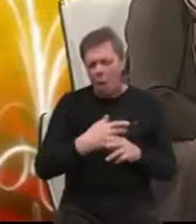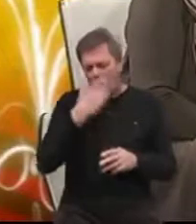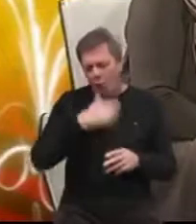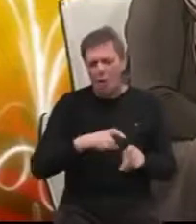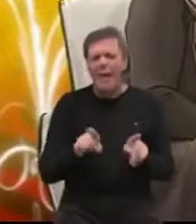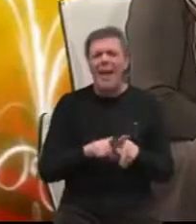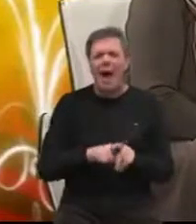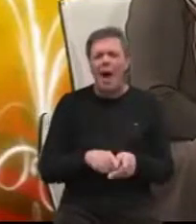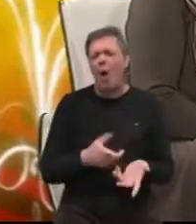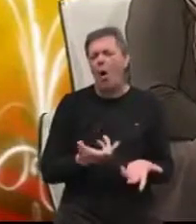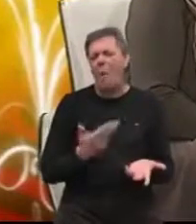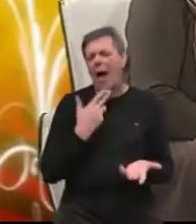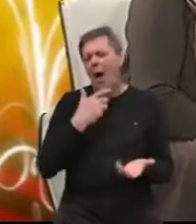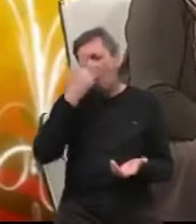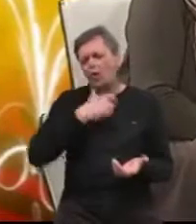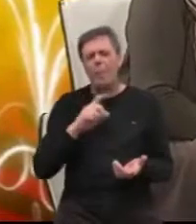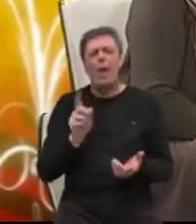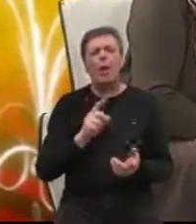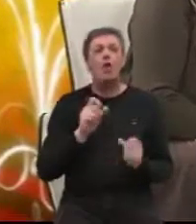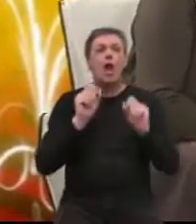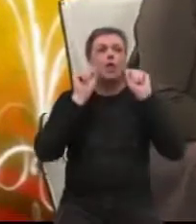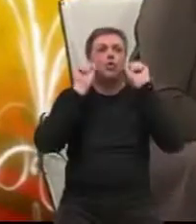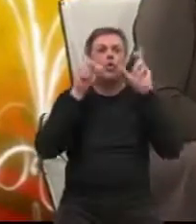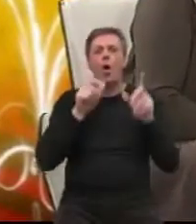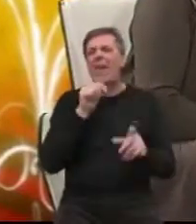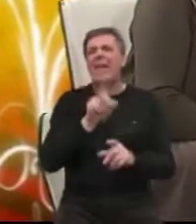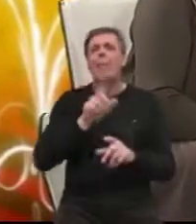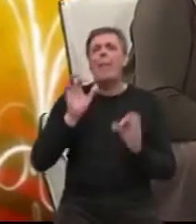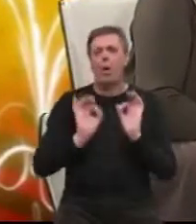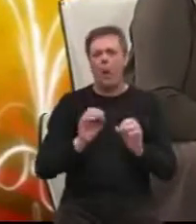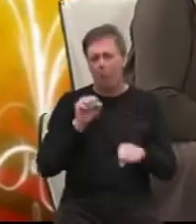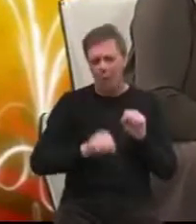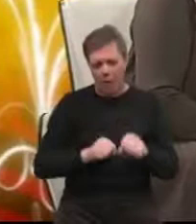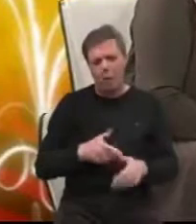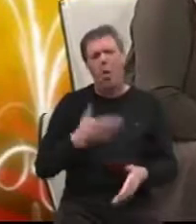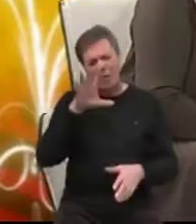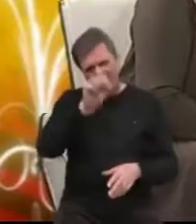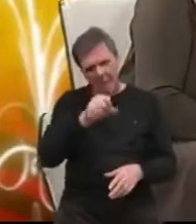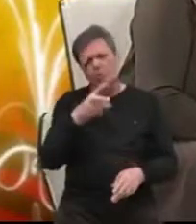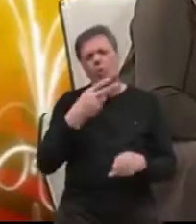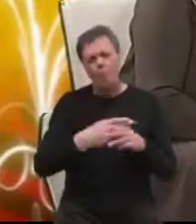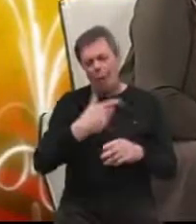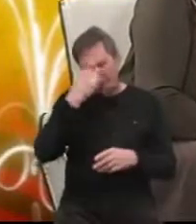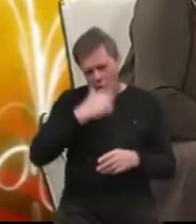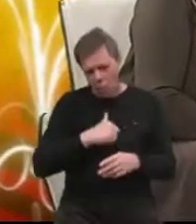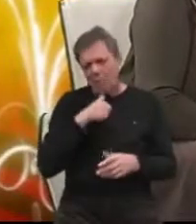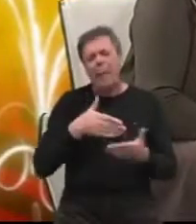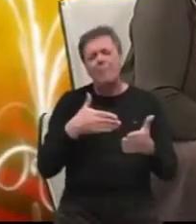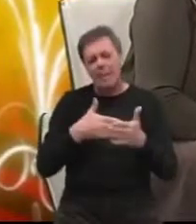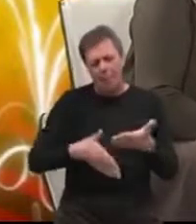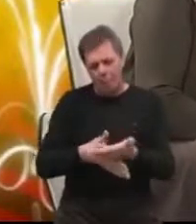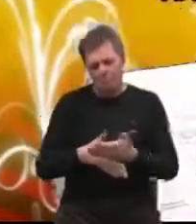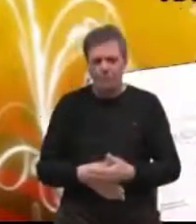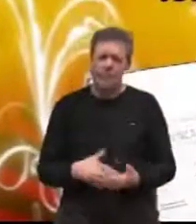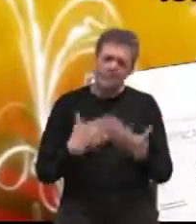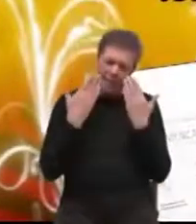osobe kao na osobe koje se čudno i nenormalno ponašaju, nego da shvatimo da su to bolesne osobe i da im treba pomoć.